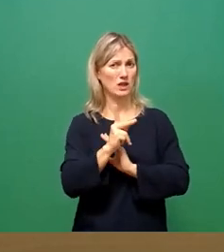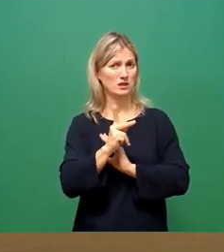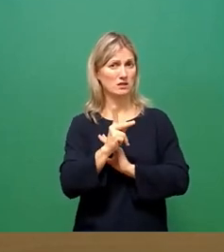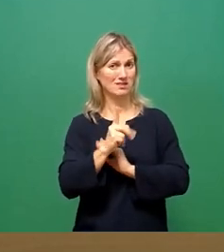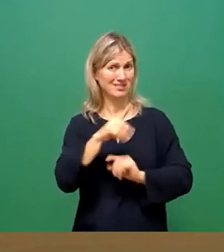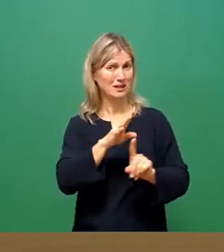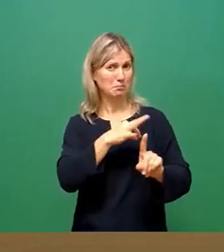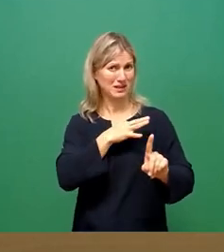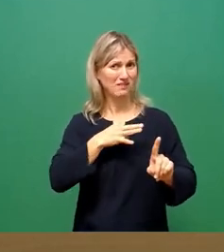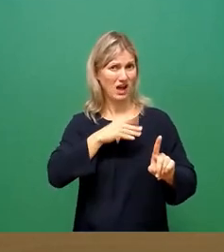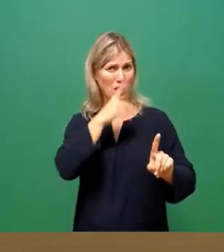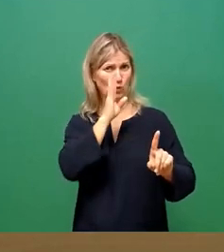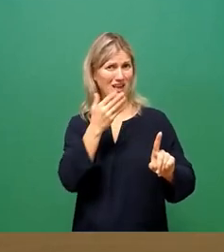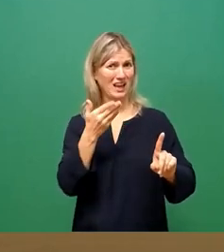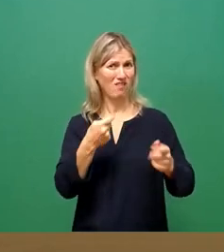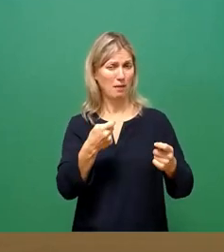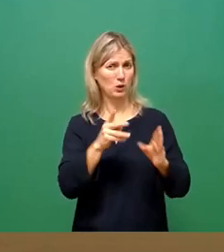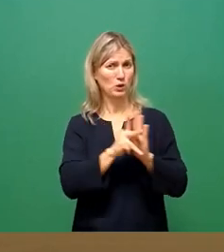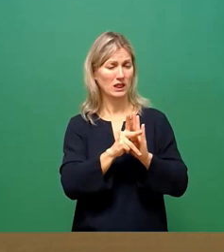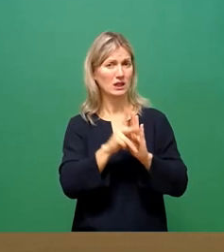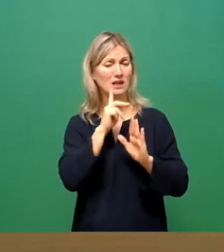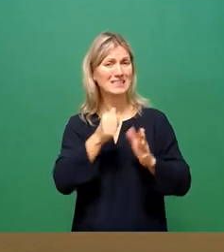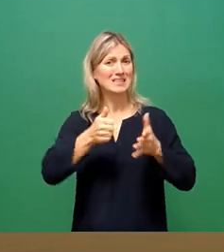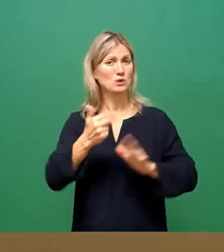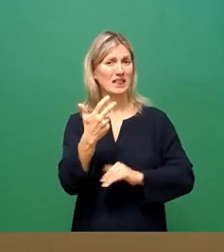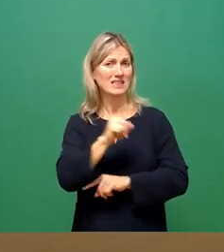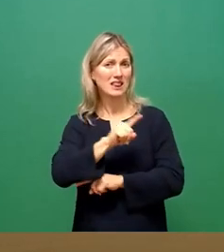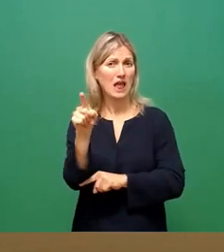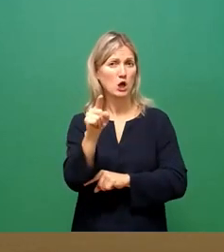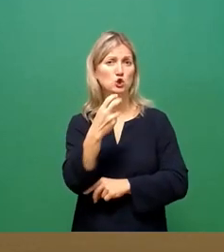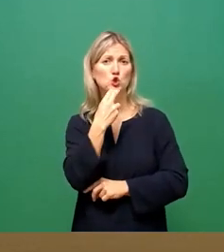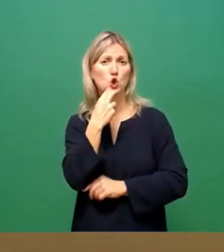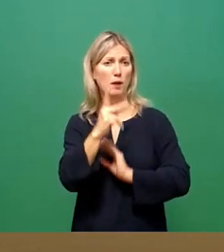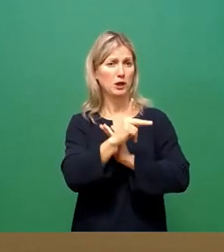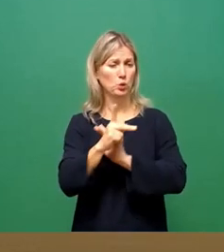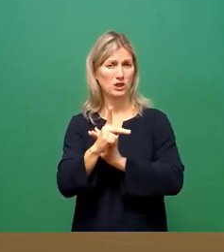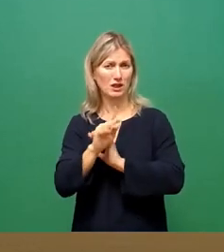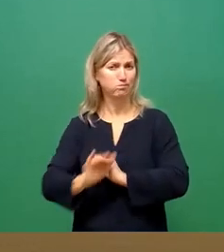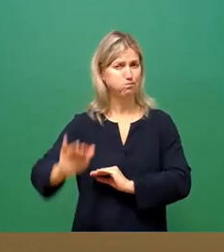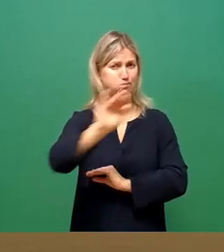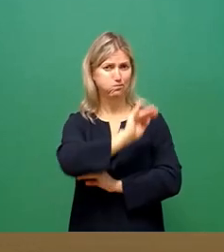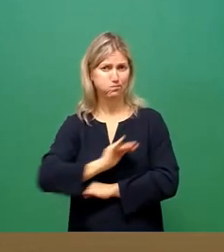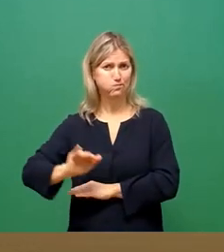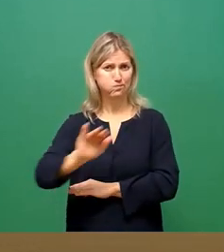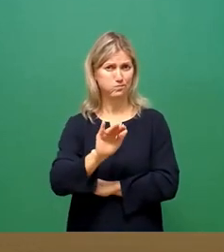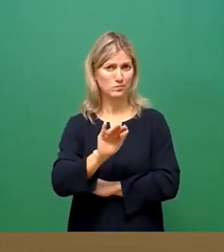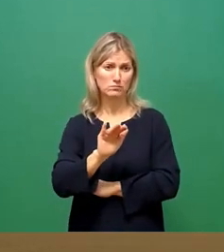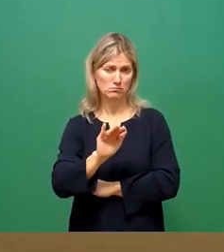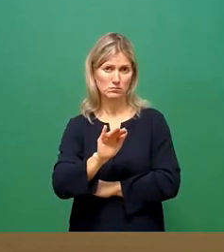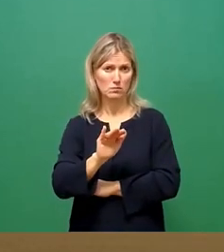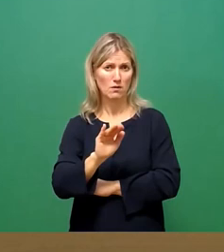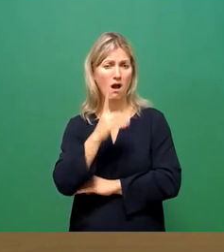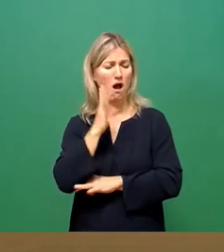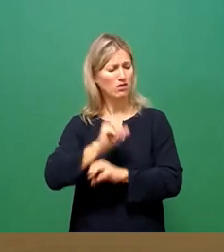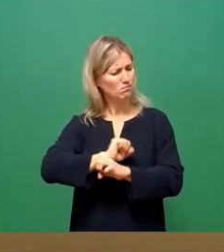Gewerbekunden, und für 630.000 Stromkunden im gesamten Versorgungsgebiet müssen in einem enormen Tempo